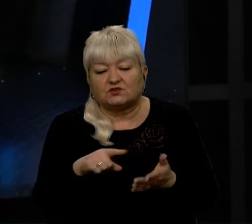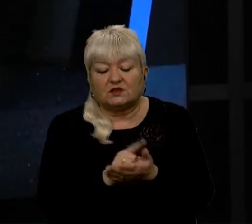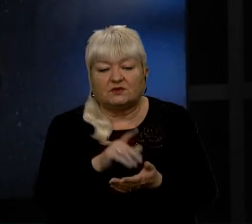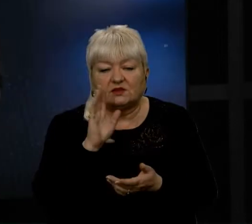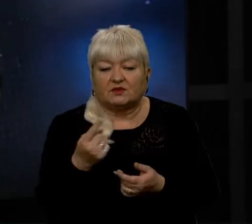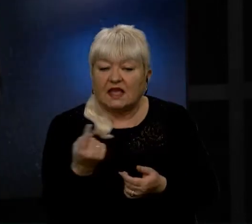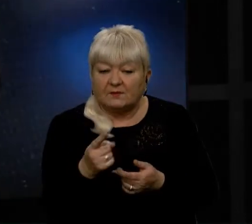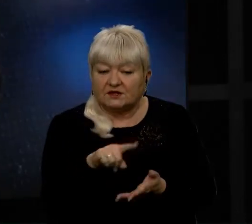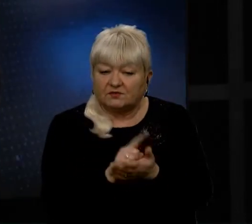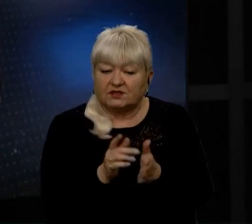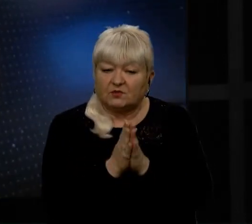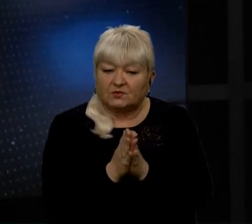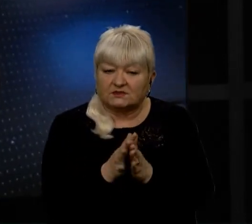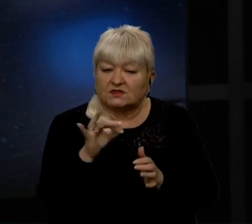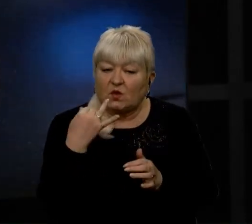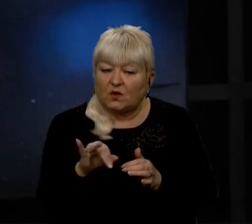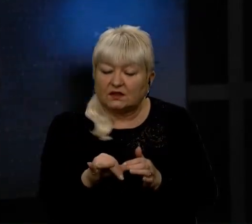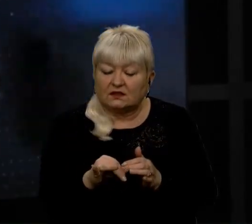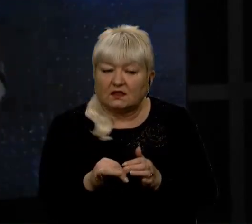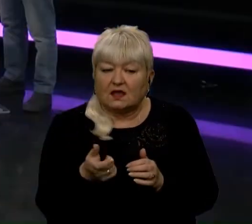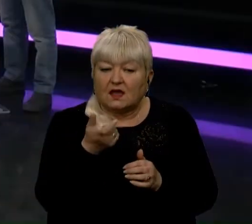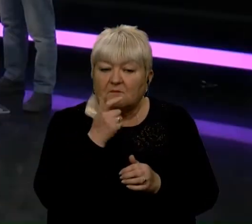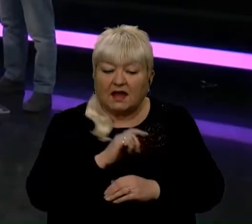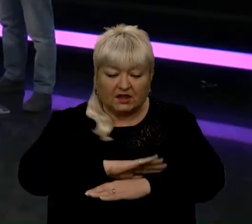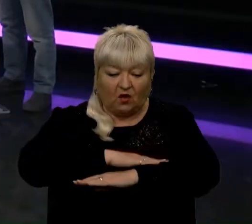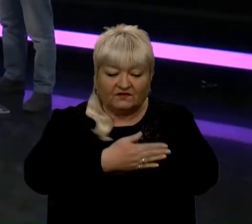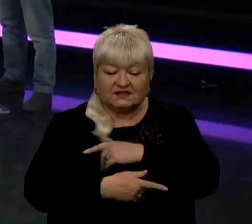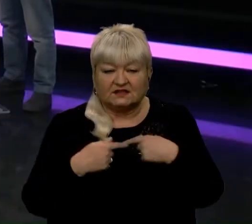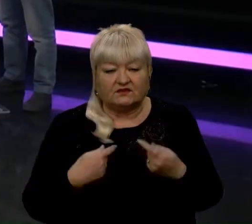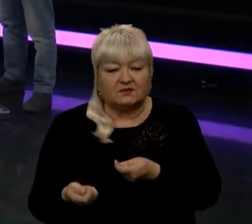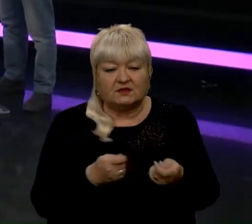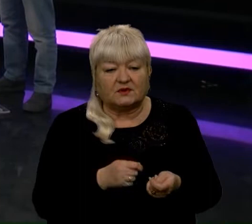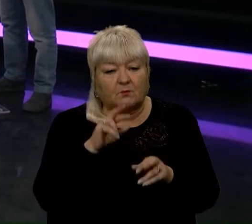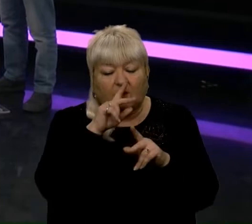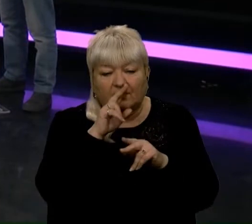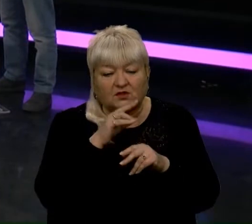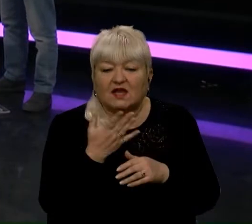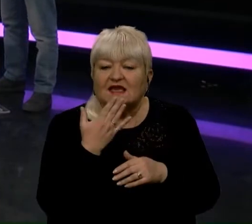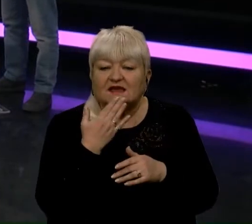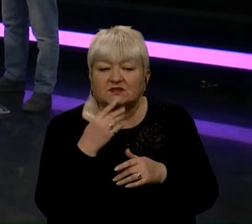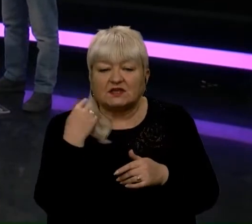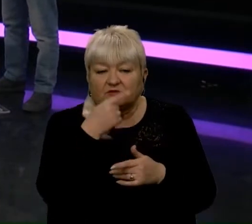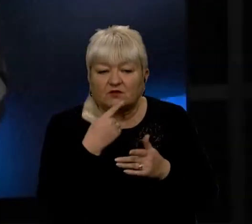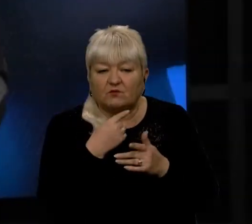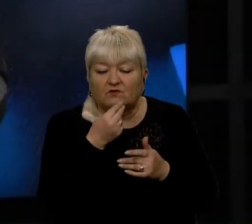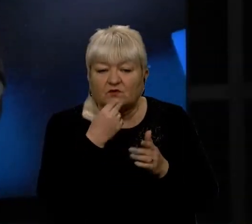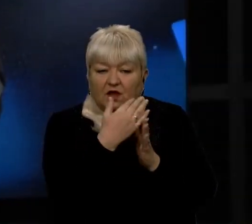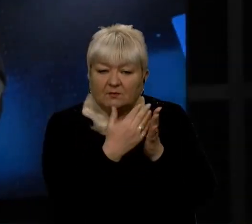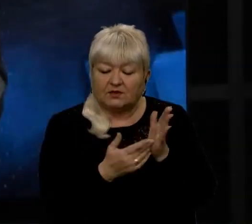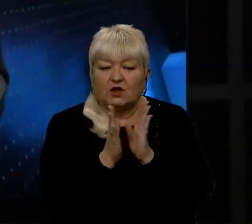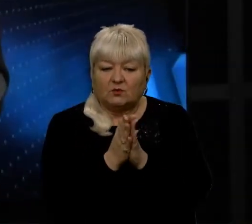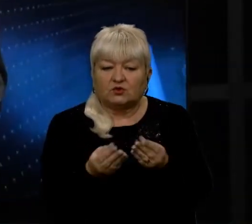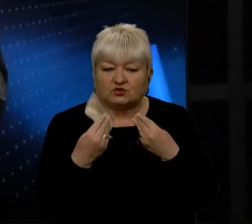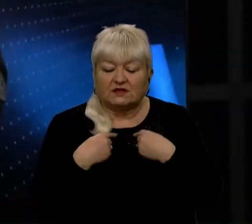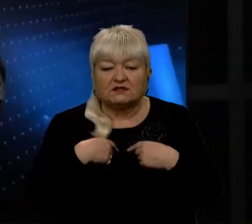Перше, ви б мали попросити, ой, пане офіціанте, ви мені принесли помилково іноземною мовою меню. Дайте мені, прошу, меню українською мовою,